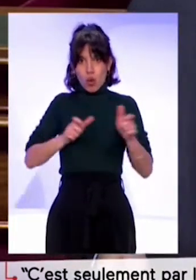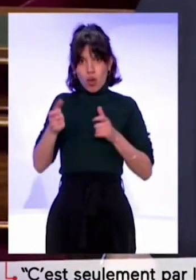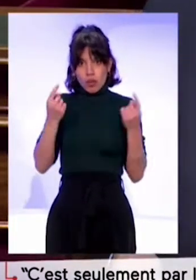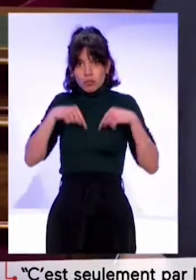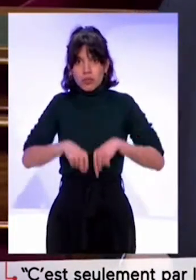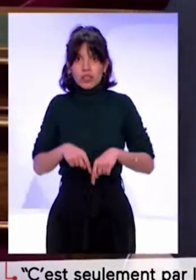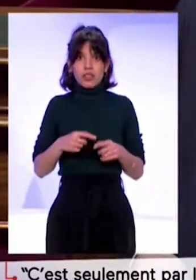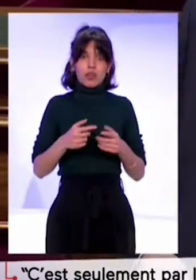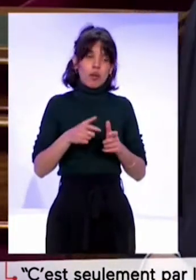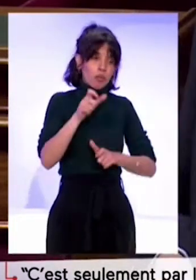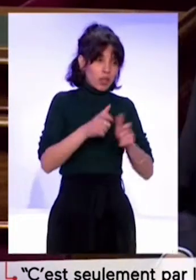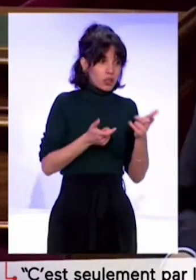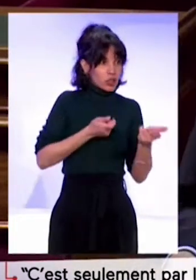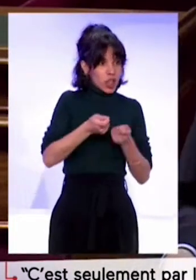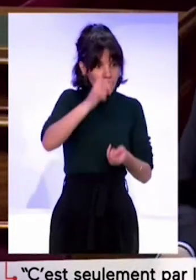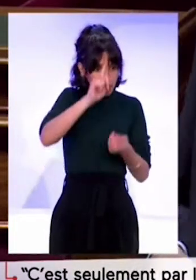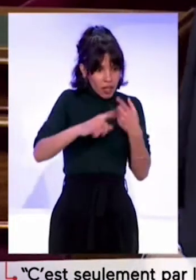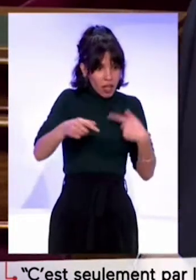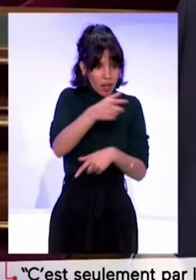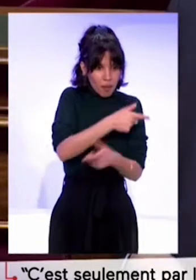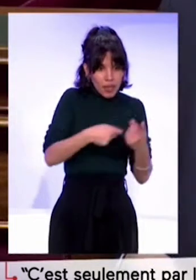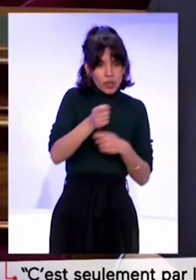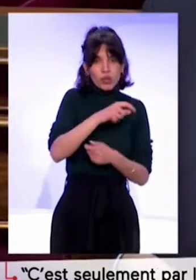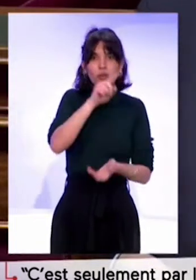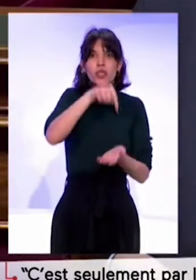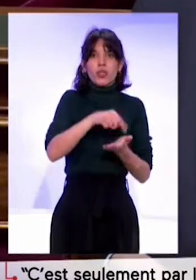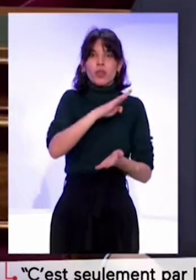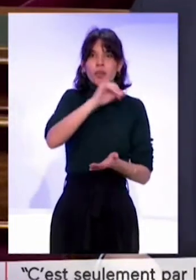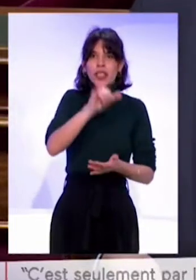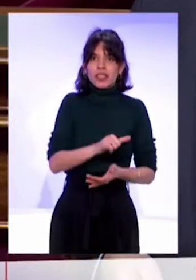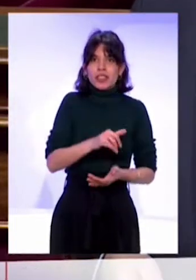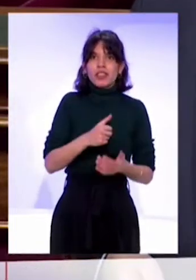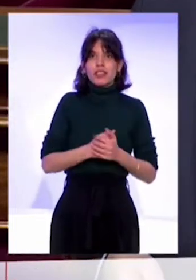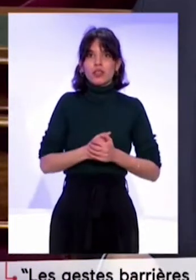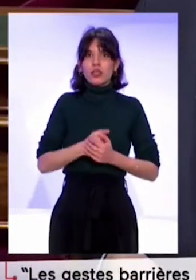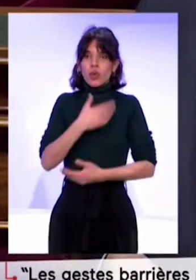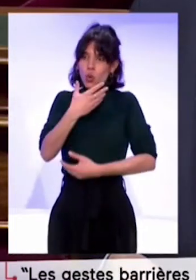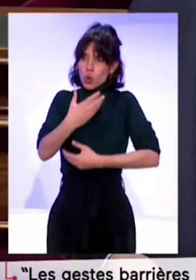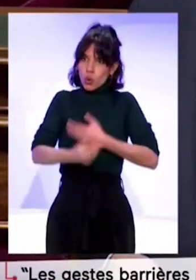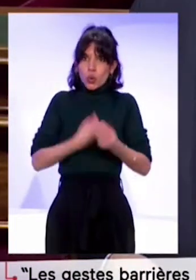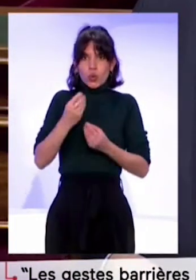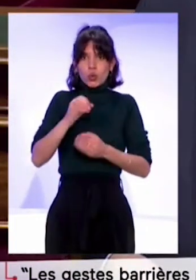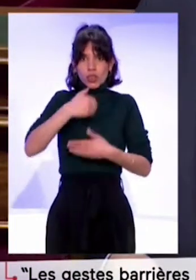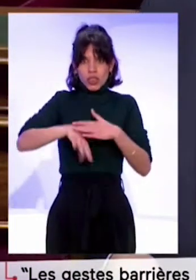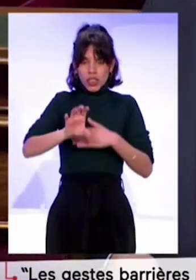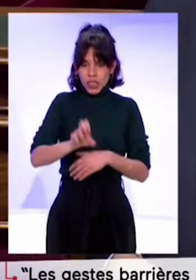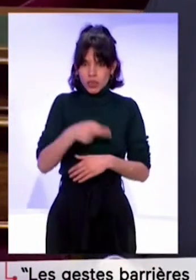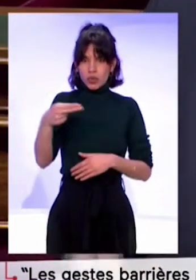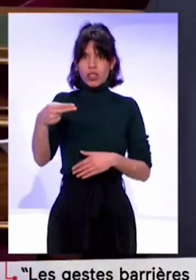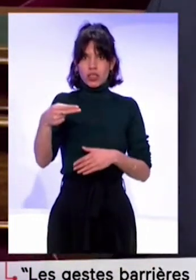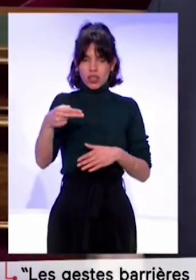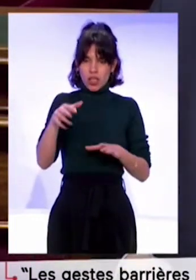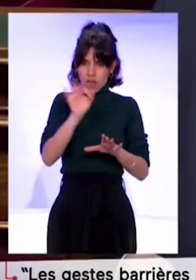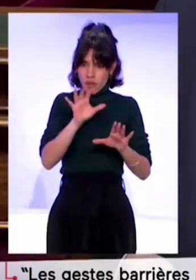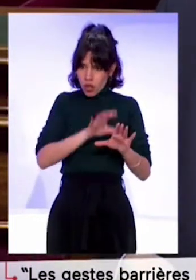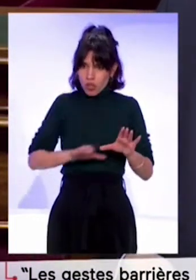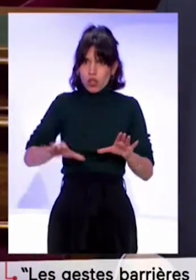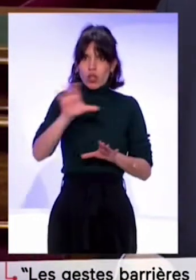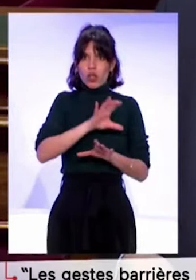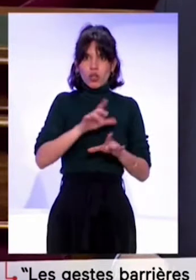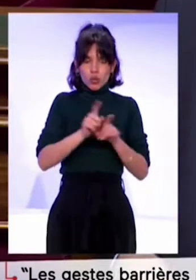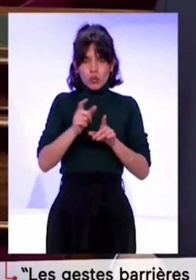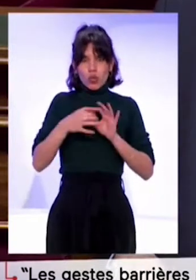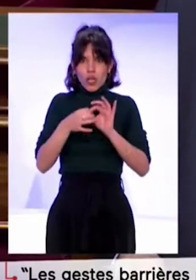soit ceux qui s'occupent de l'économie à Bercy, que ce soit à l'éducation nationale, pour les territoires ou en relation avec le